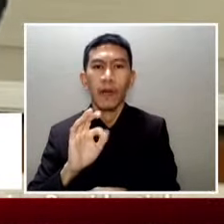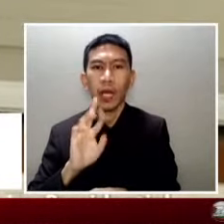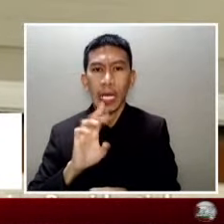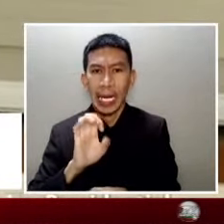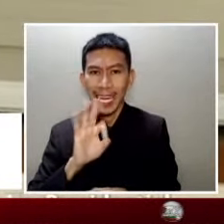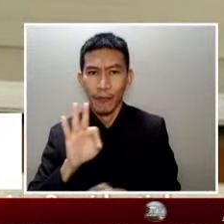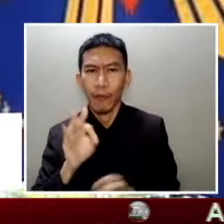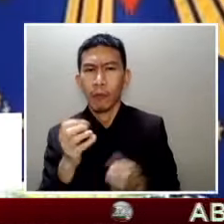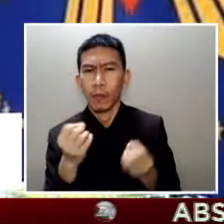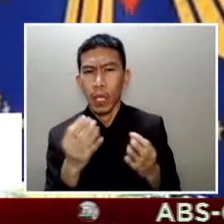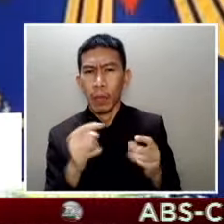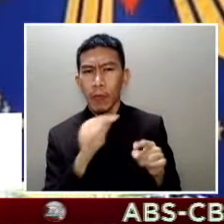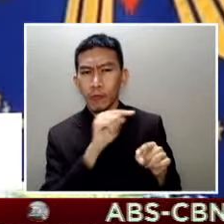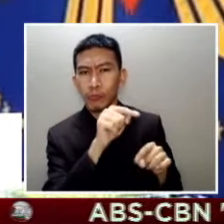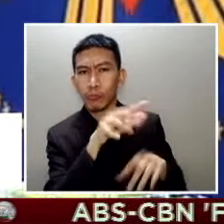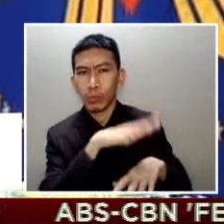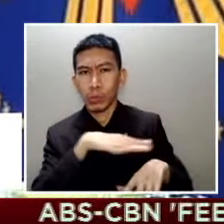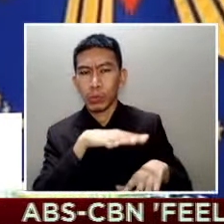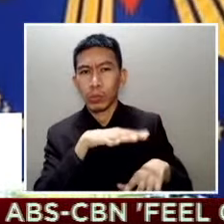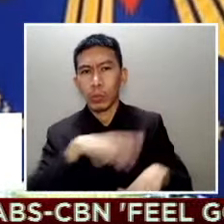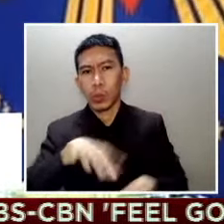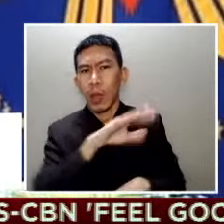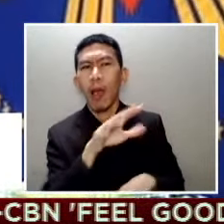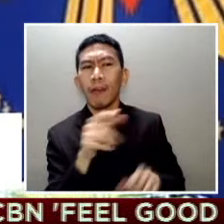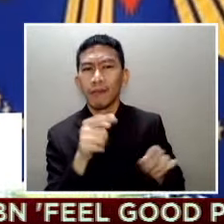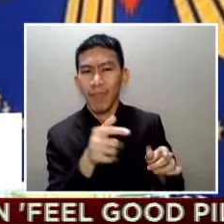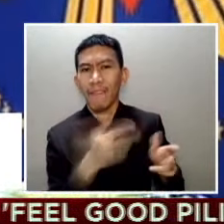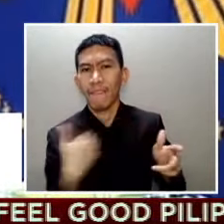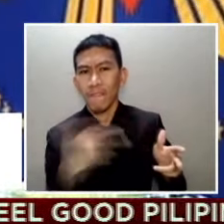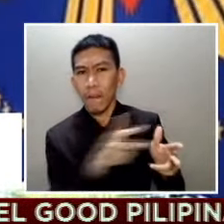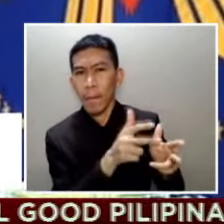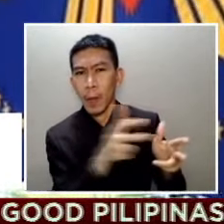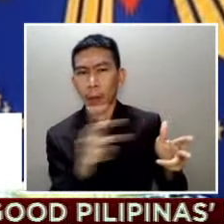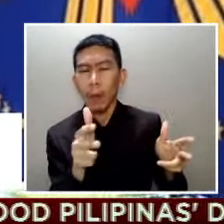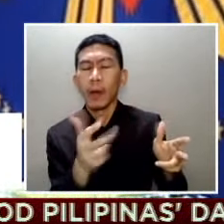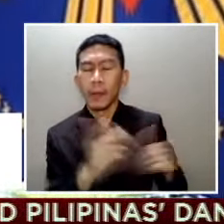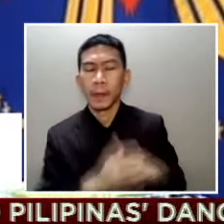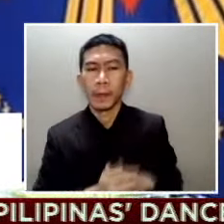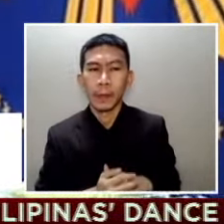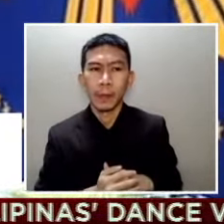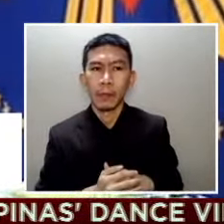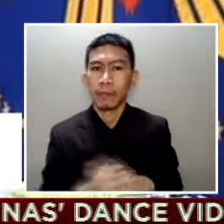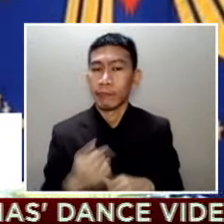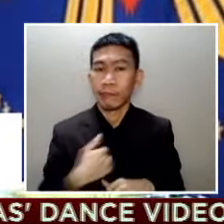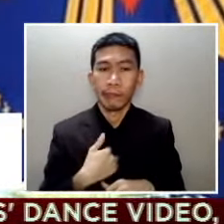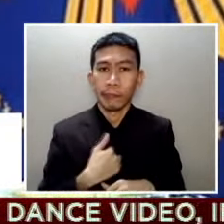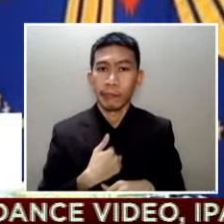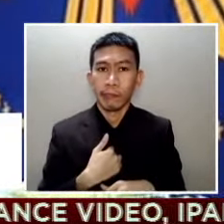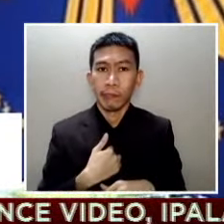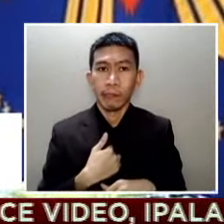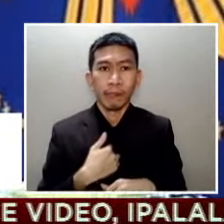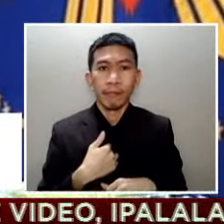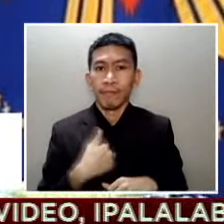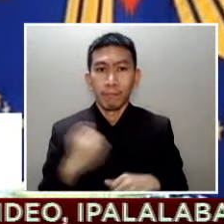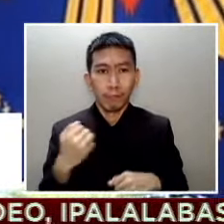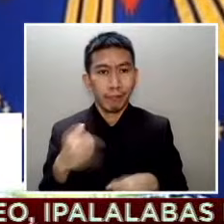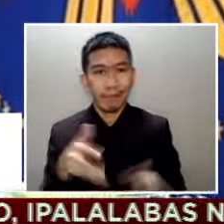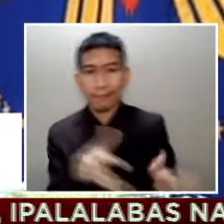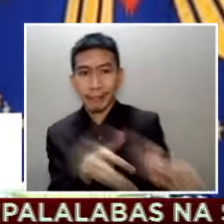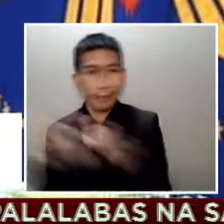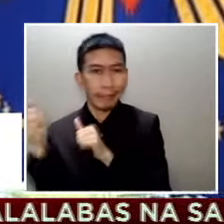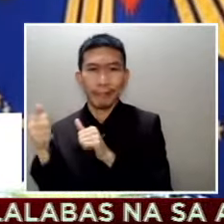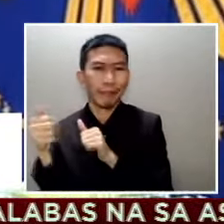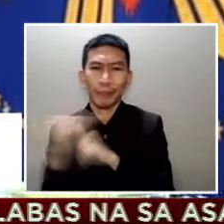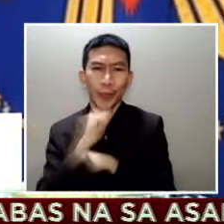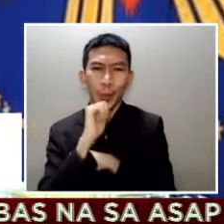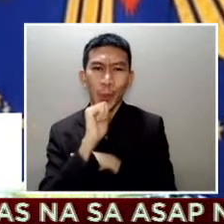ikot sila doon I am not ready to withdraw I do